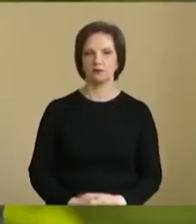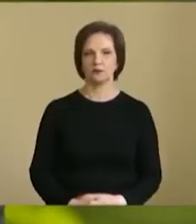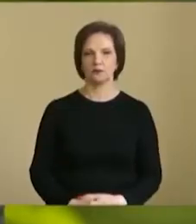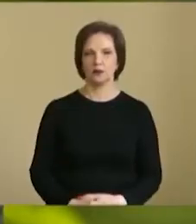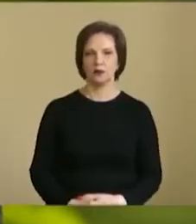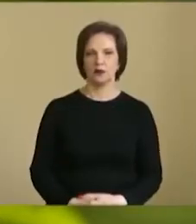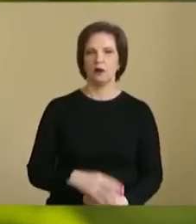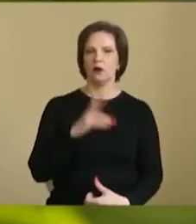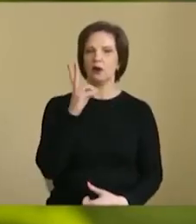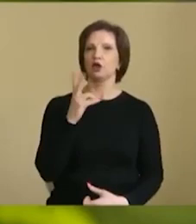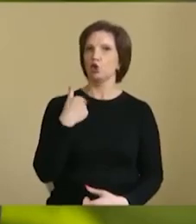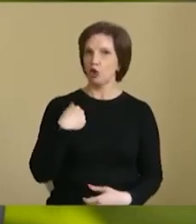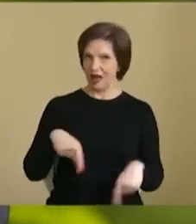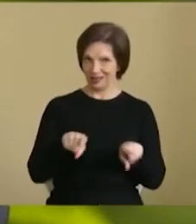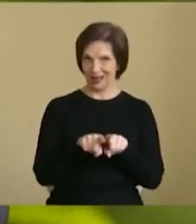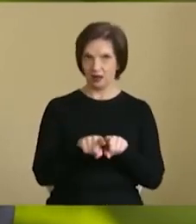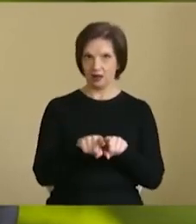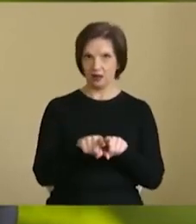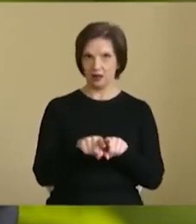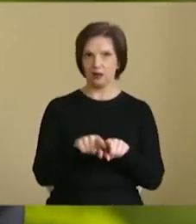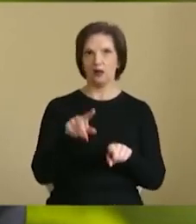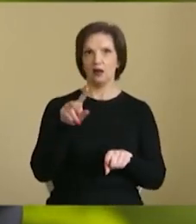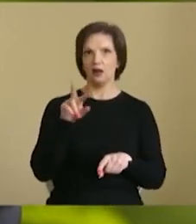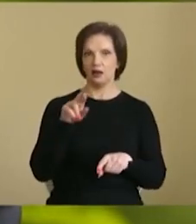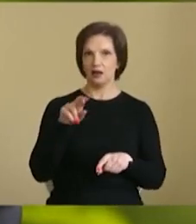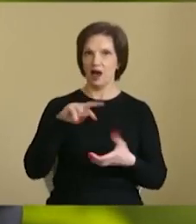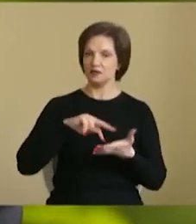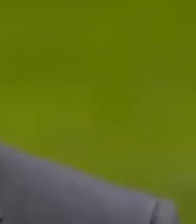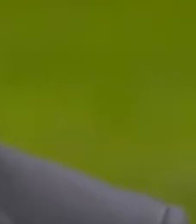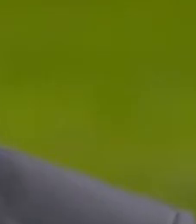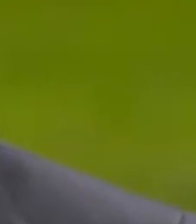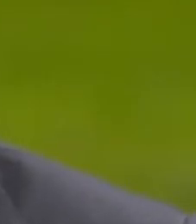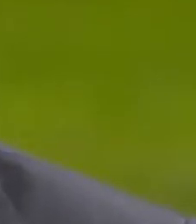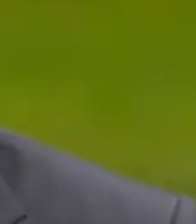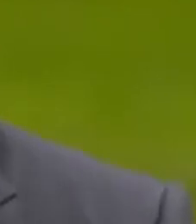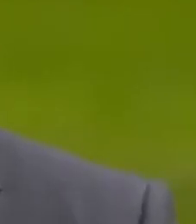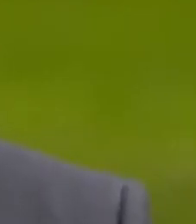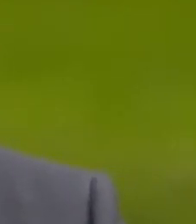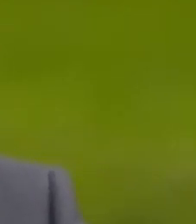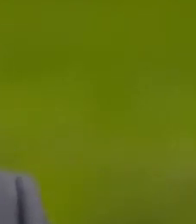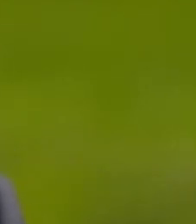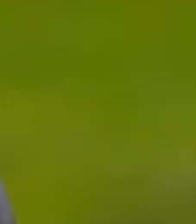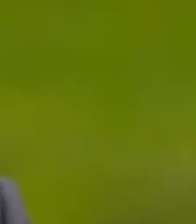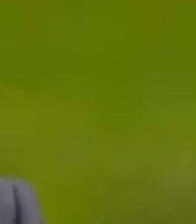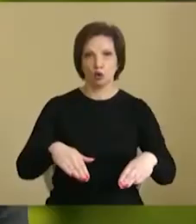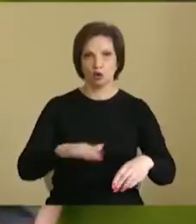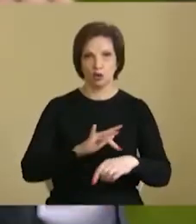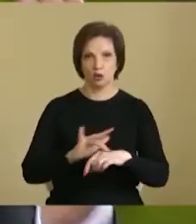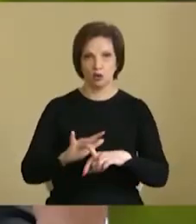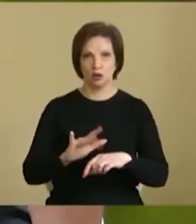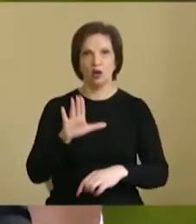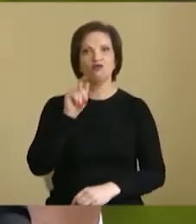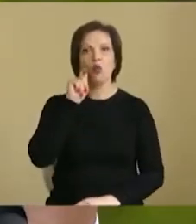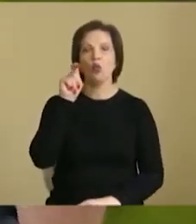Хто я такий? Я стратегія чи випадковість? В країні немає нічого. В